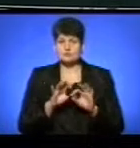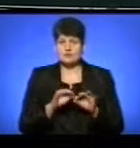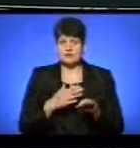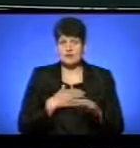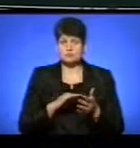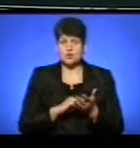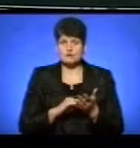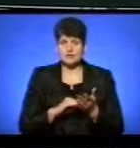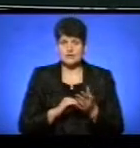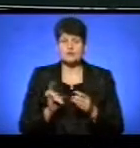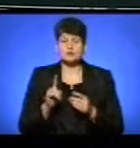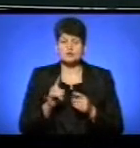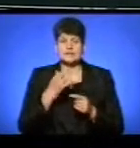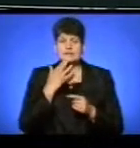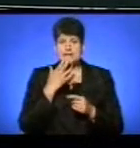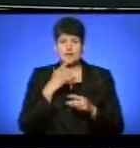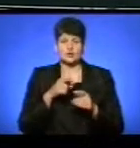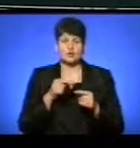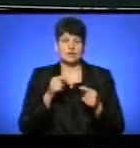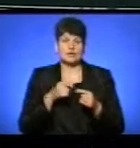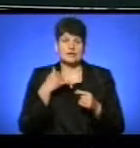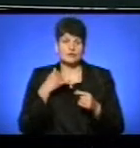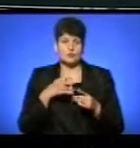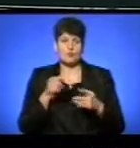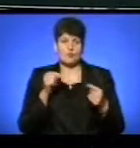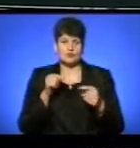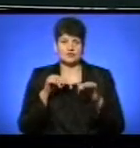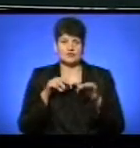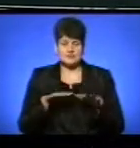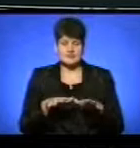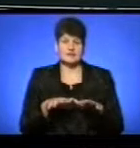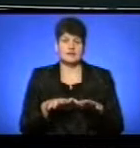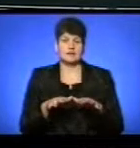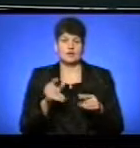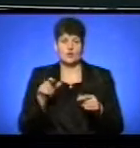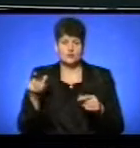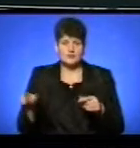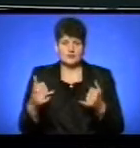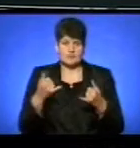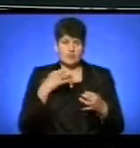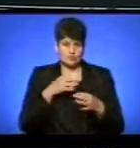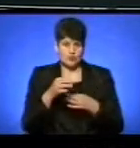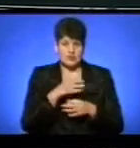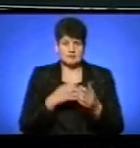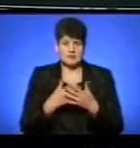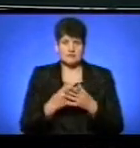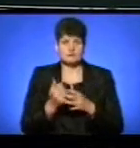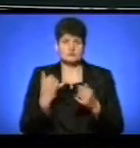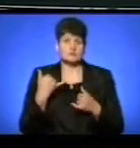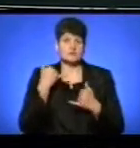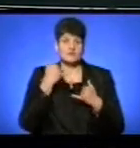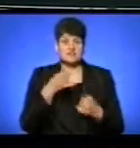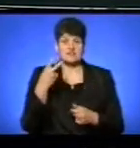кореспондентам, що на національну лінію з протидією торгівлі людьми, на якій вона консультує, цьогоріч звернулися близько 20 тисяч